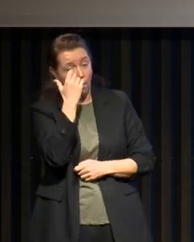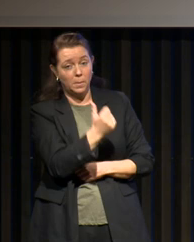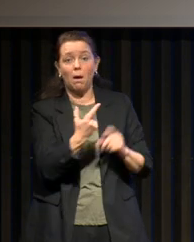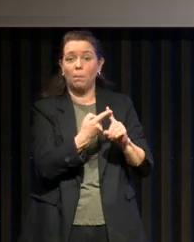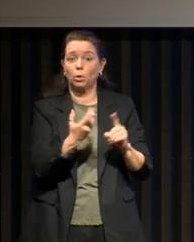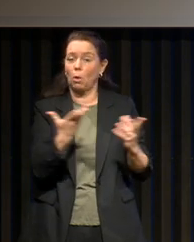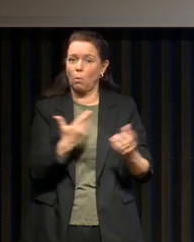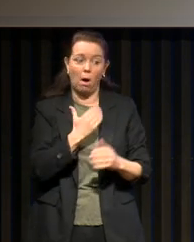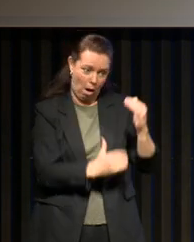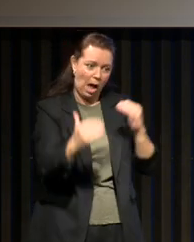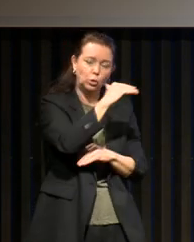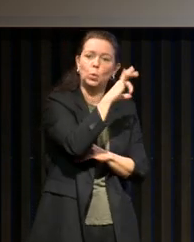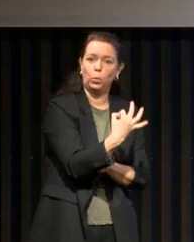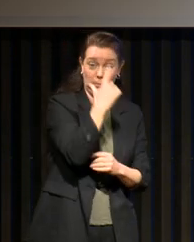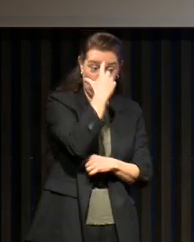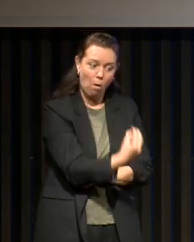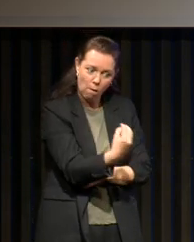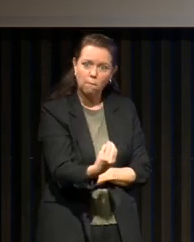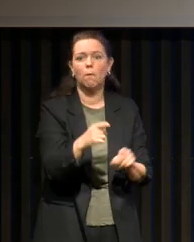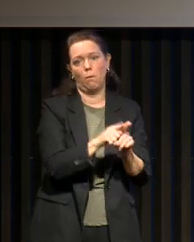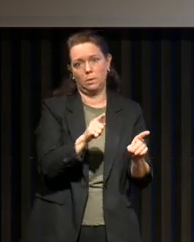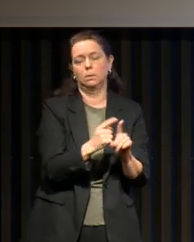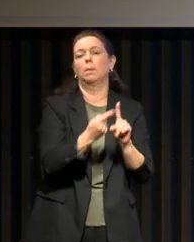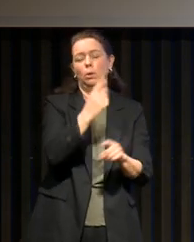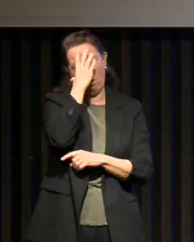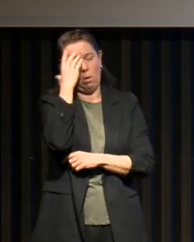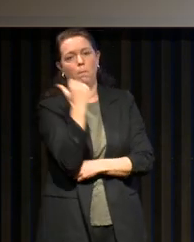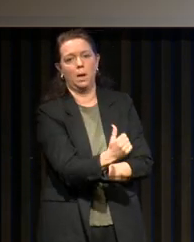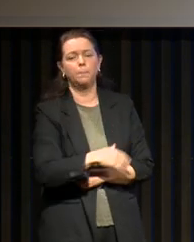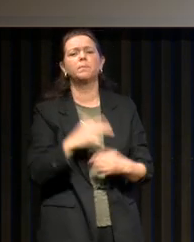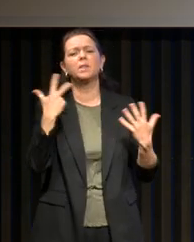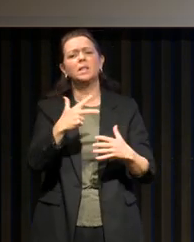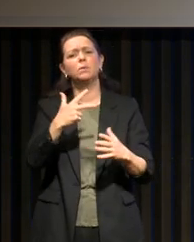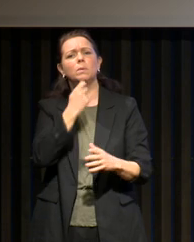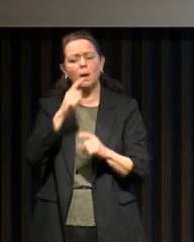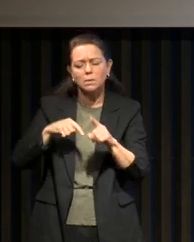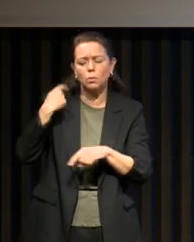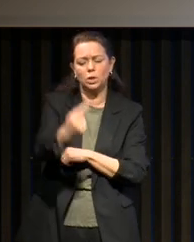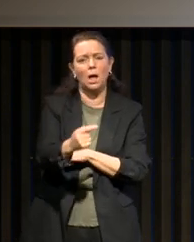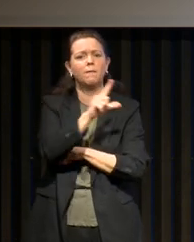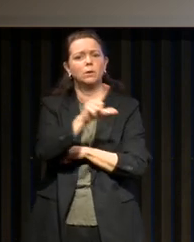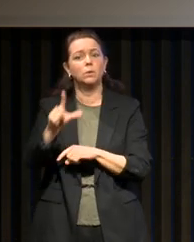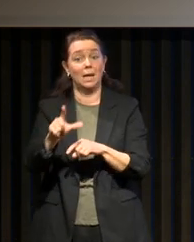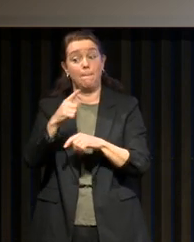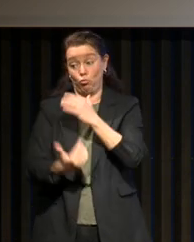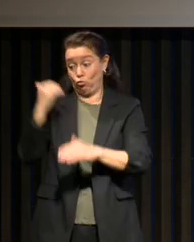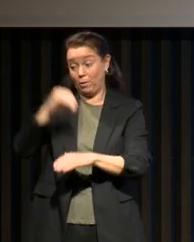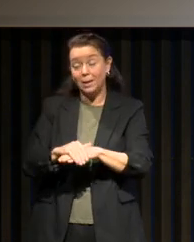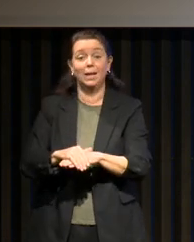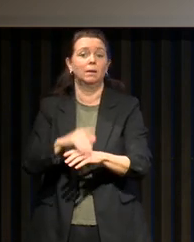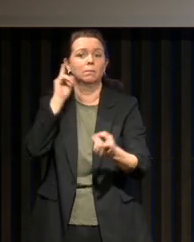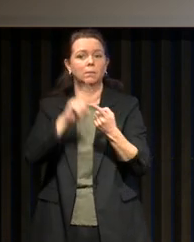'est important également pour les enfants. Et le 18 mars prochain, c'est la 22e journée mondiale du sommeil. Et en France, on a pris l